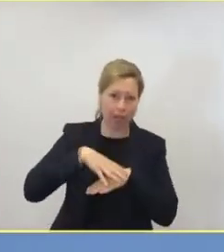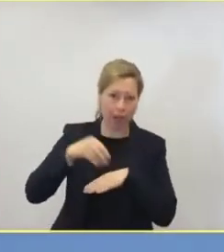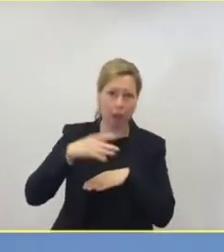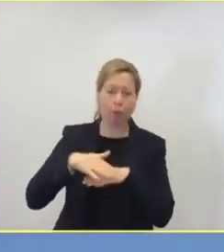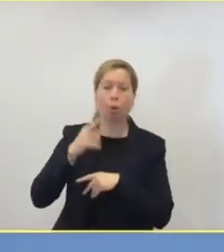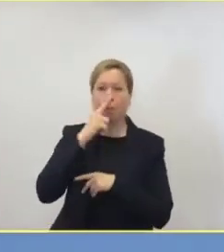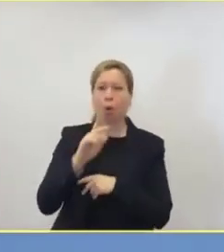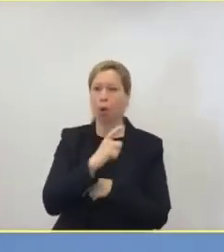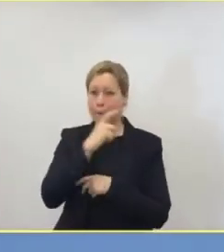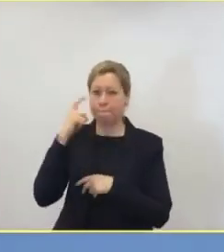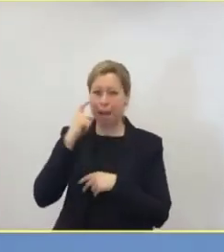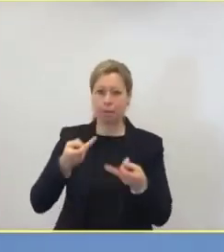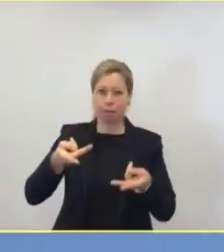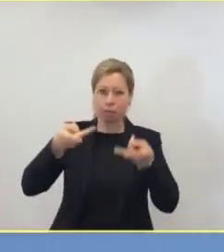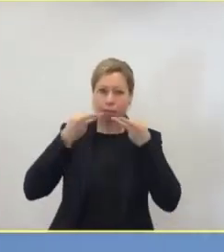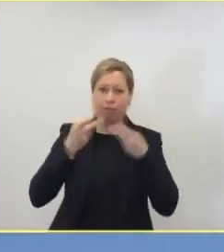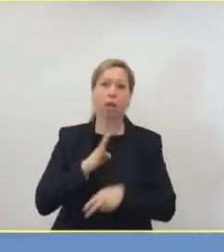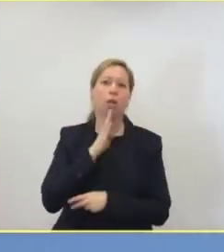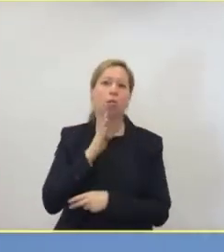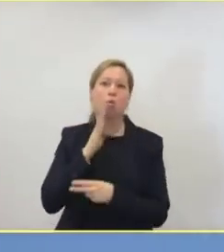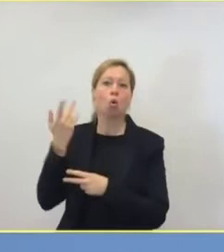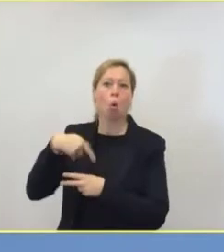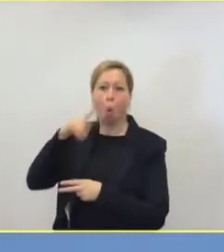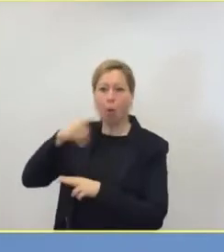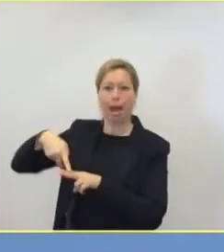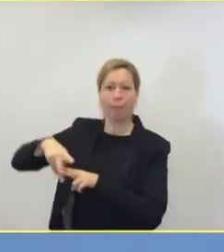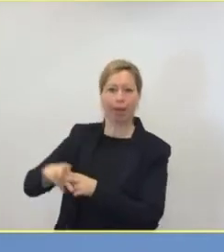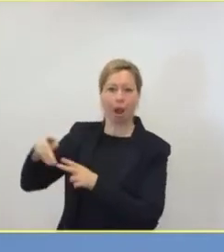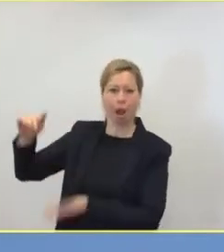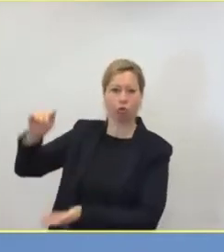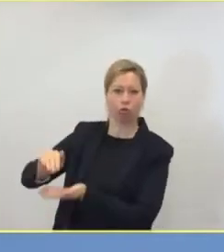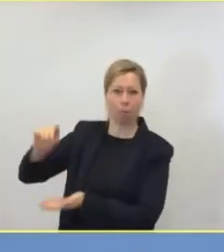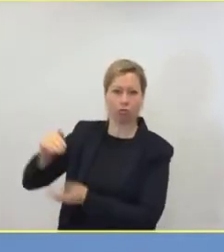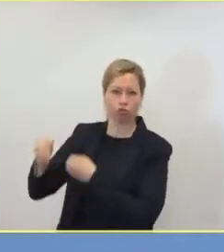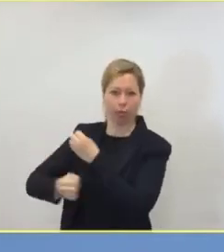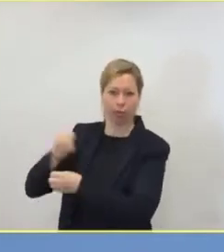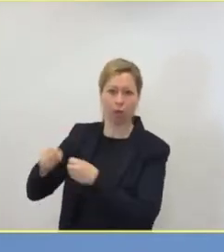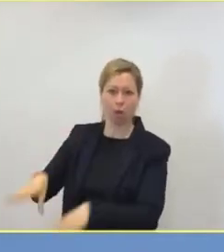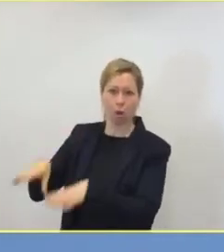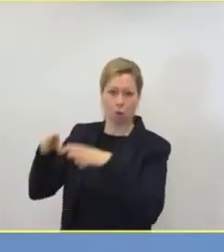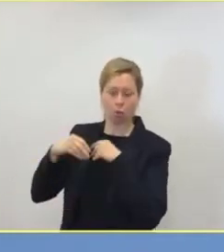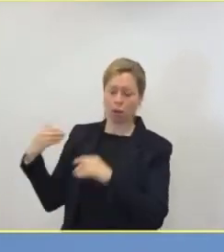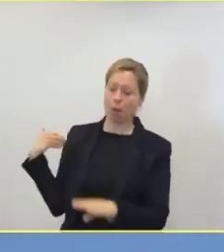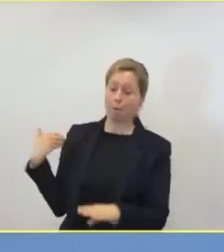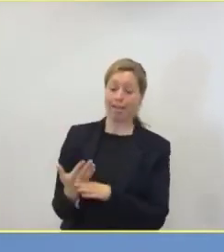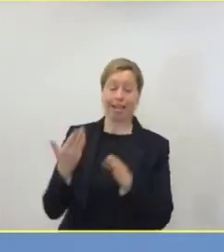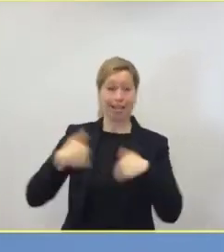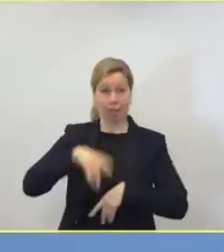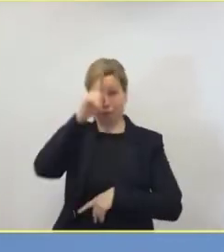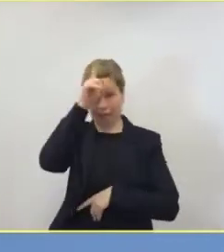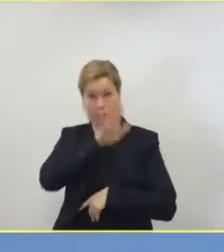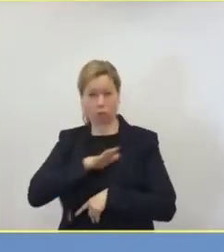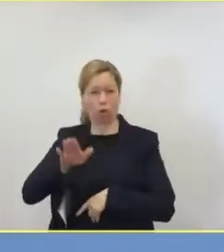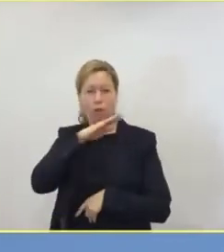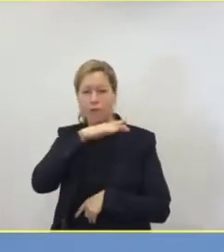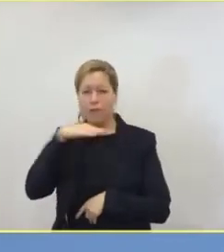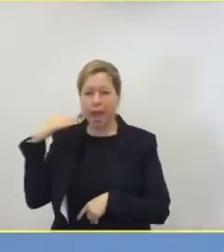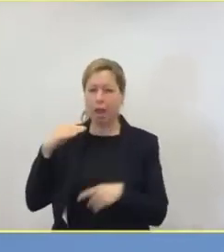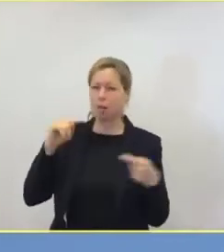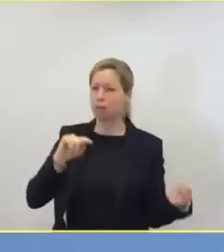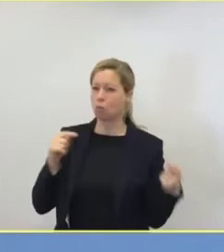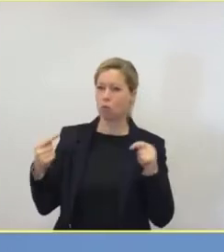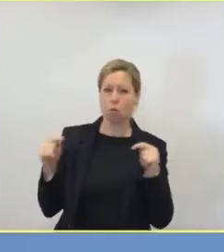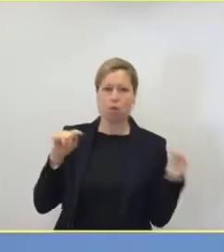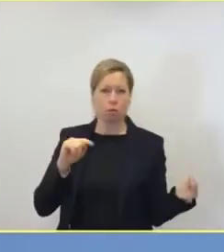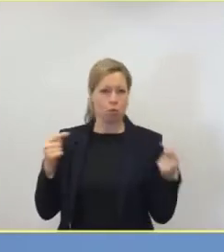Beatmung anzuwenden? Hier gab es ja am Anfang in Deutschland und weltweit viele, viele Diskussionen. Wir haben hier sicherlich eine Menge gelernt. Wir